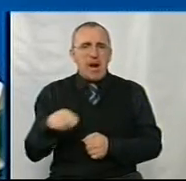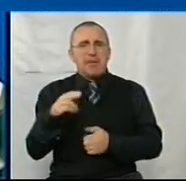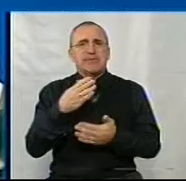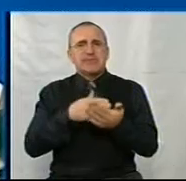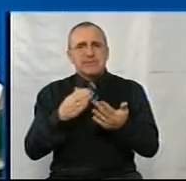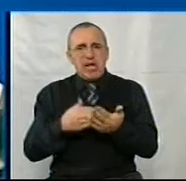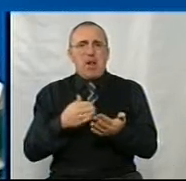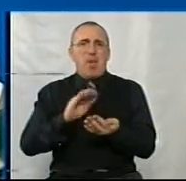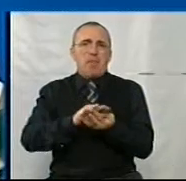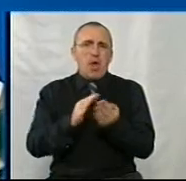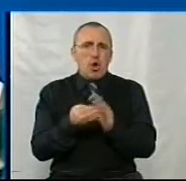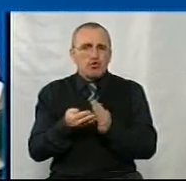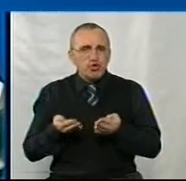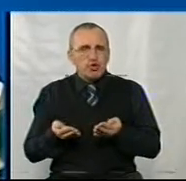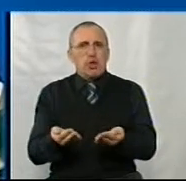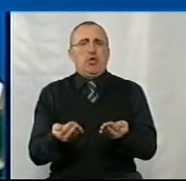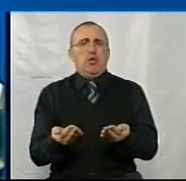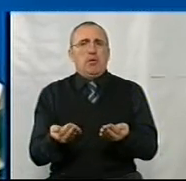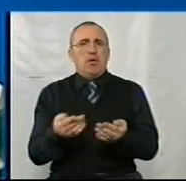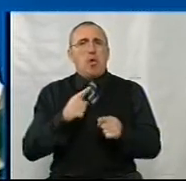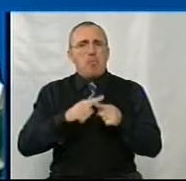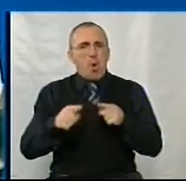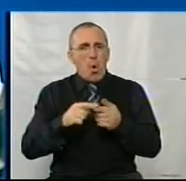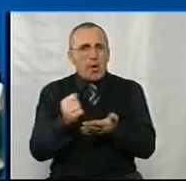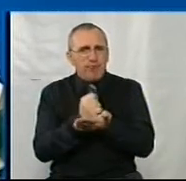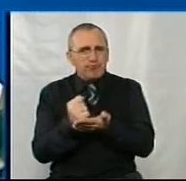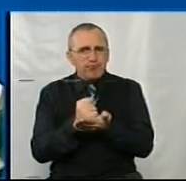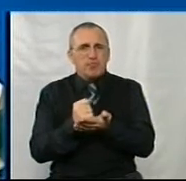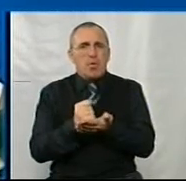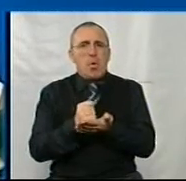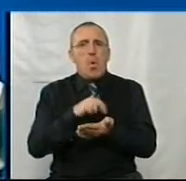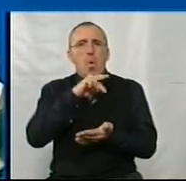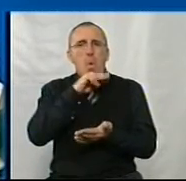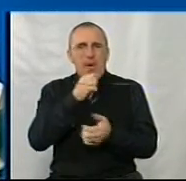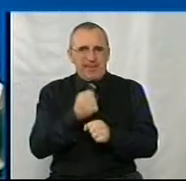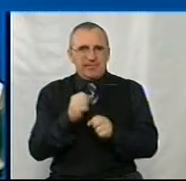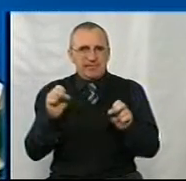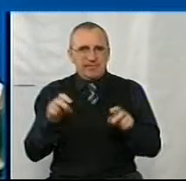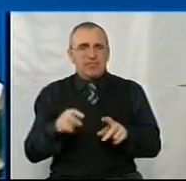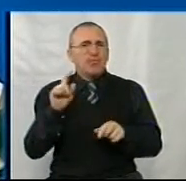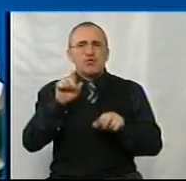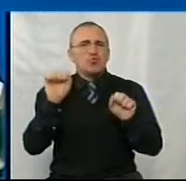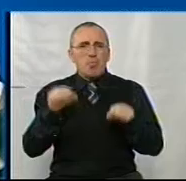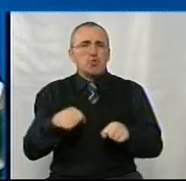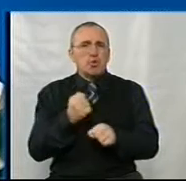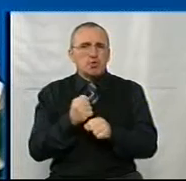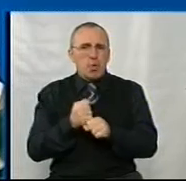печемо пиріжки, і моркву корейську робимо. Все, що можна зробити.